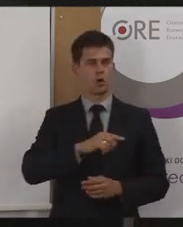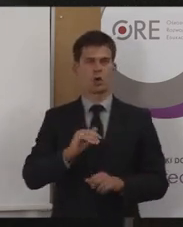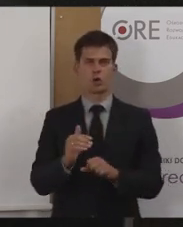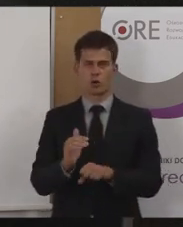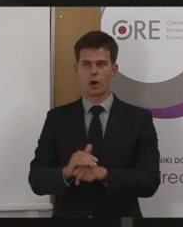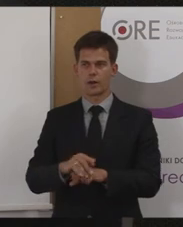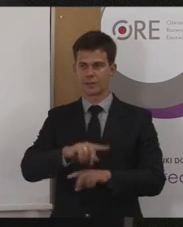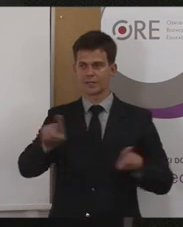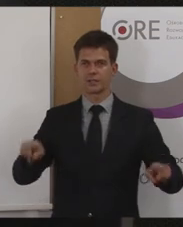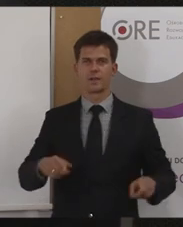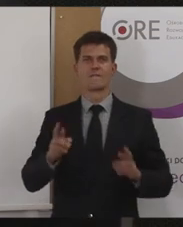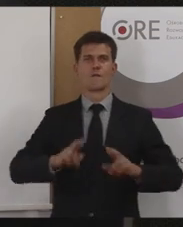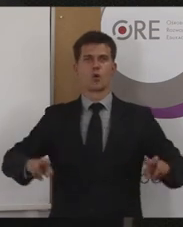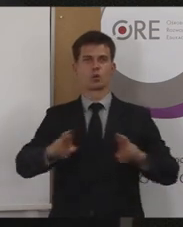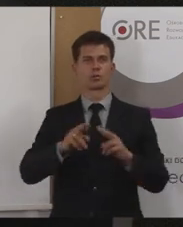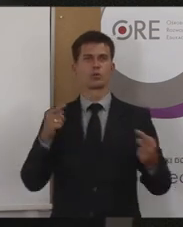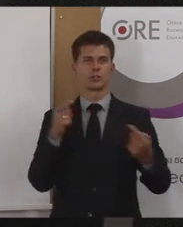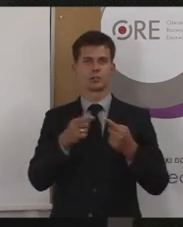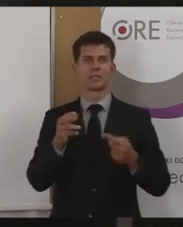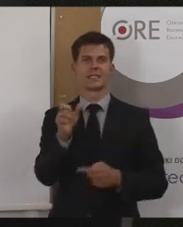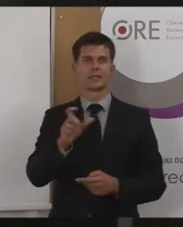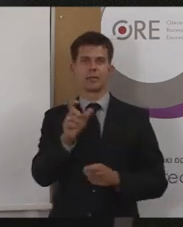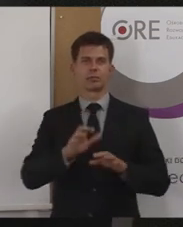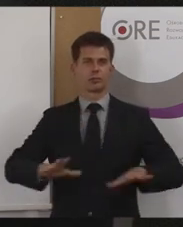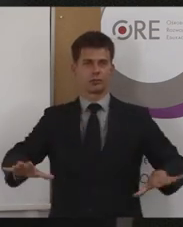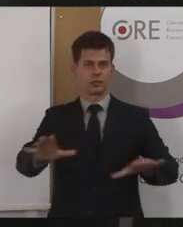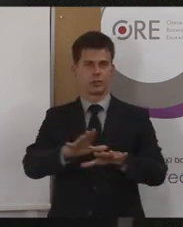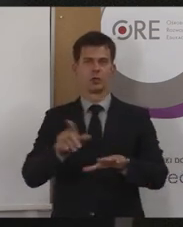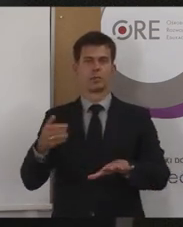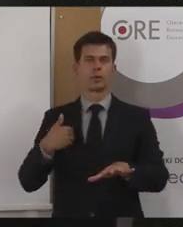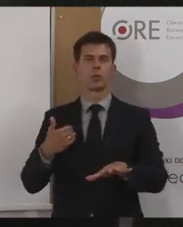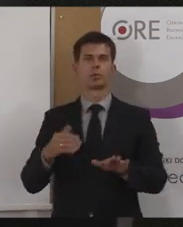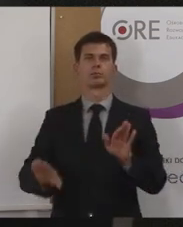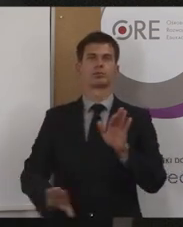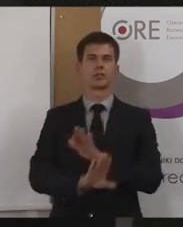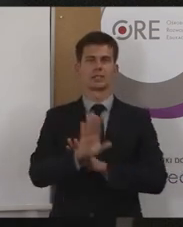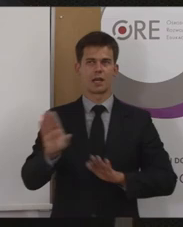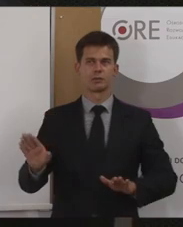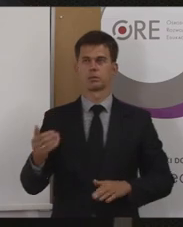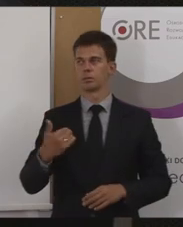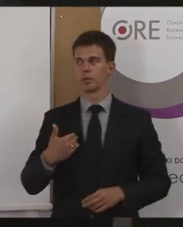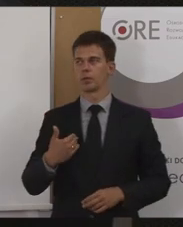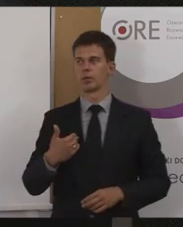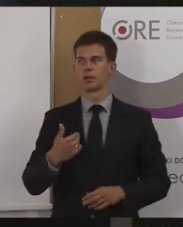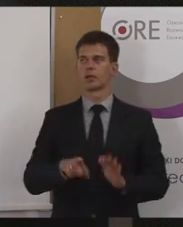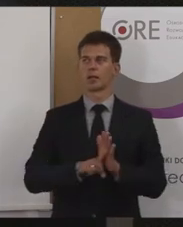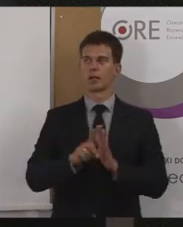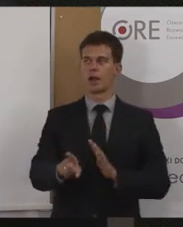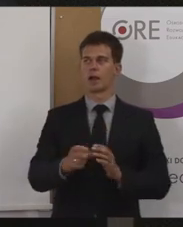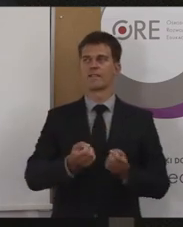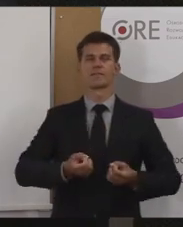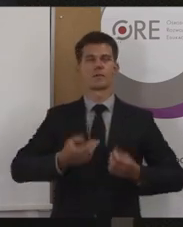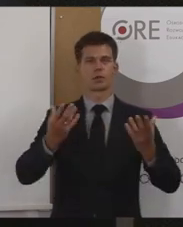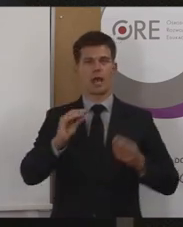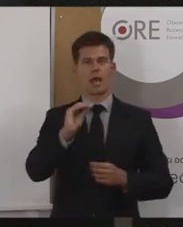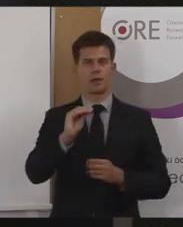Forum Dostępnej Cyberprzestrzeni, okazję przedstawić twórcom e-podręczników.